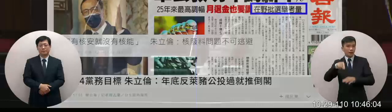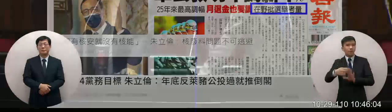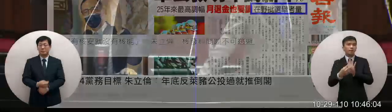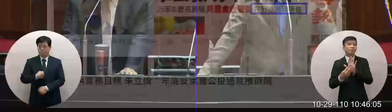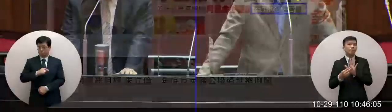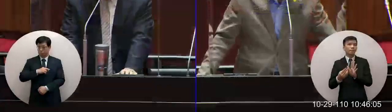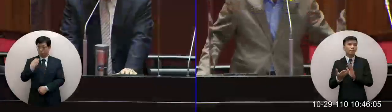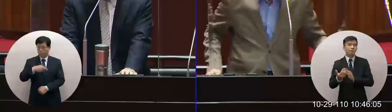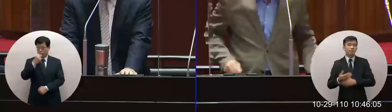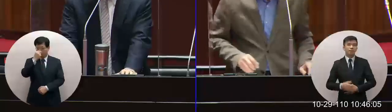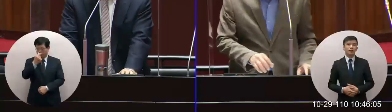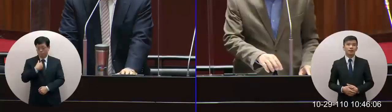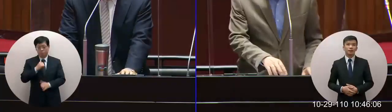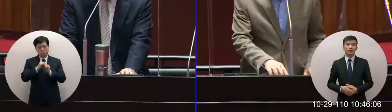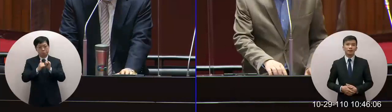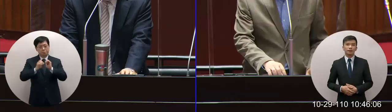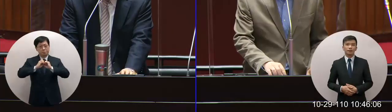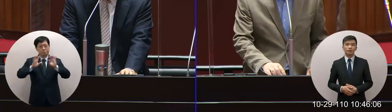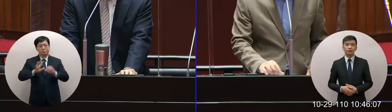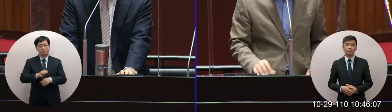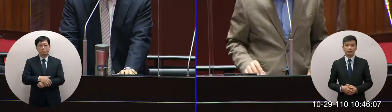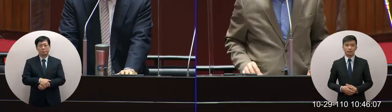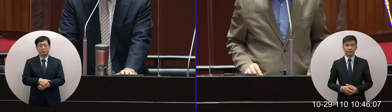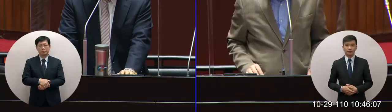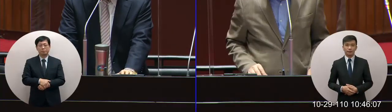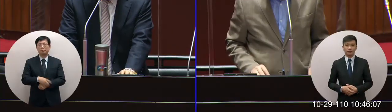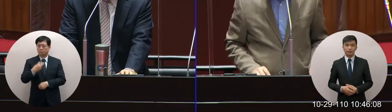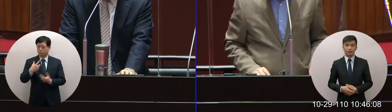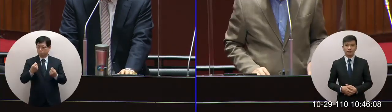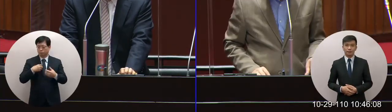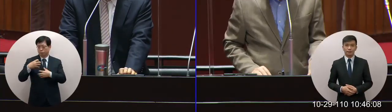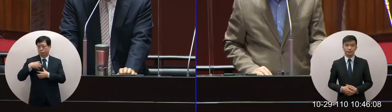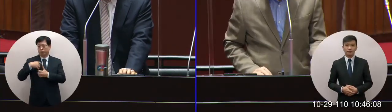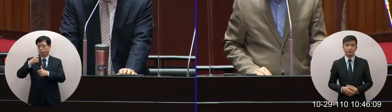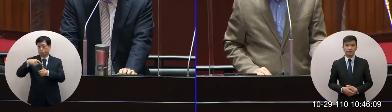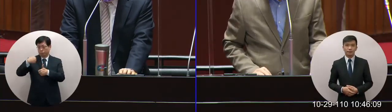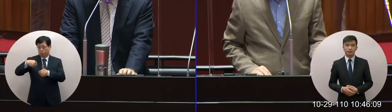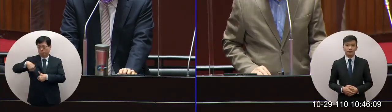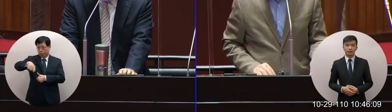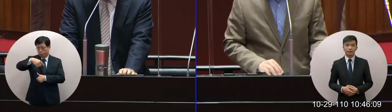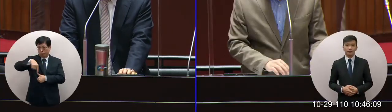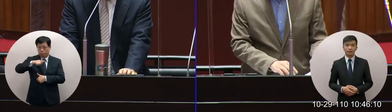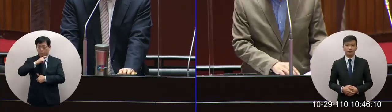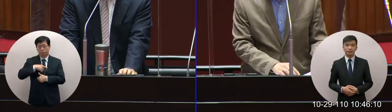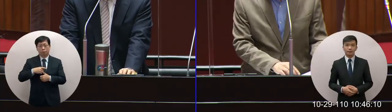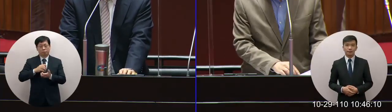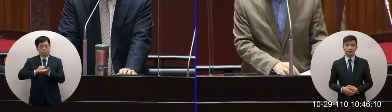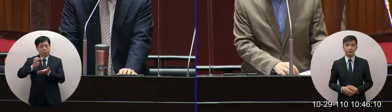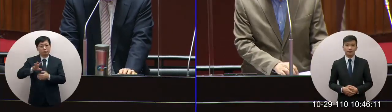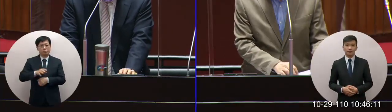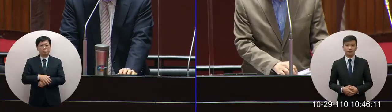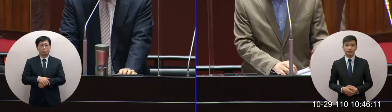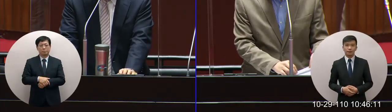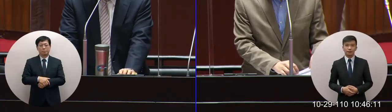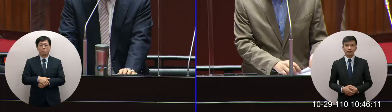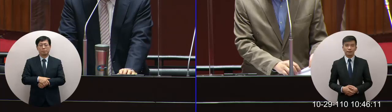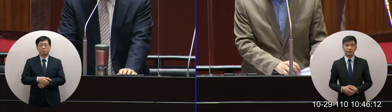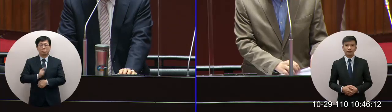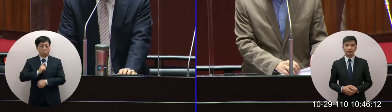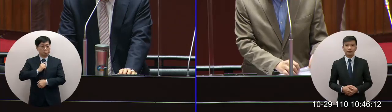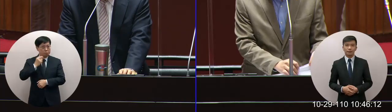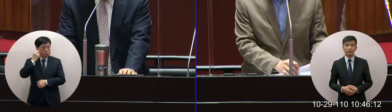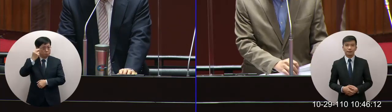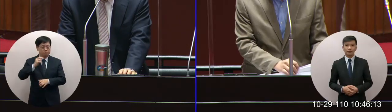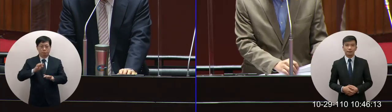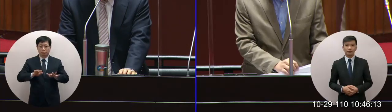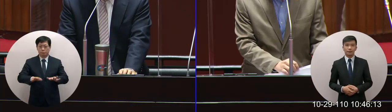我特別跟國人同胞報告也跟軍工校同仁報告我覺得